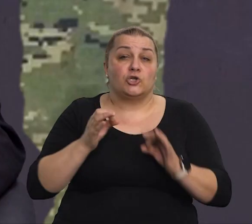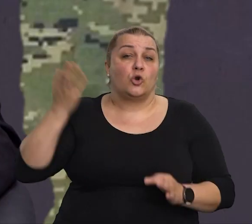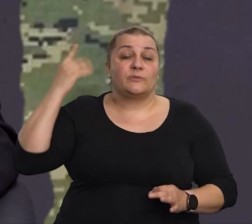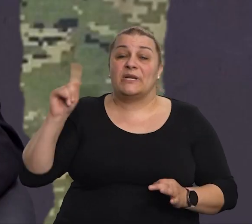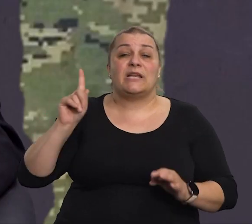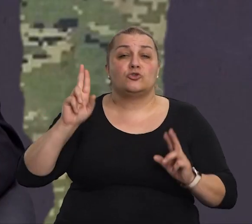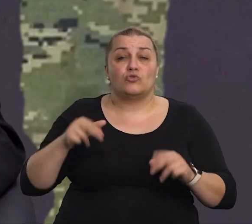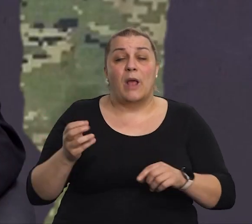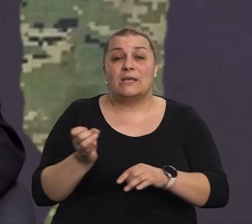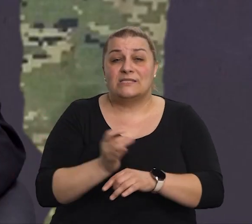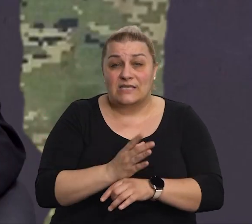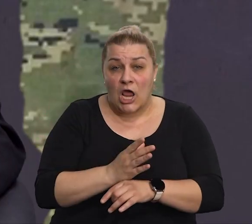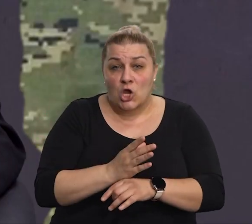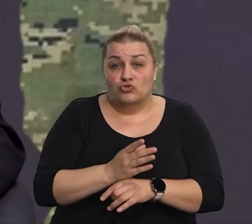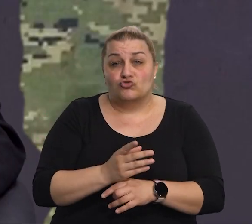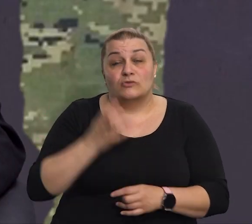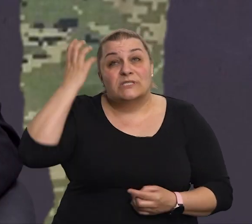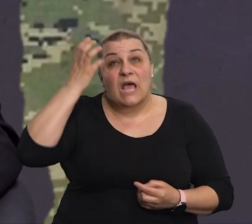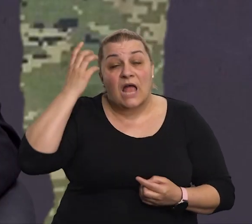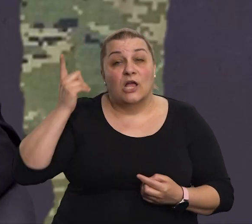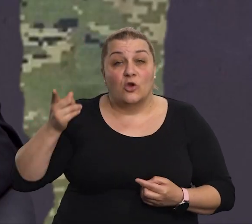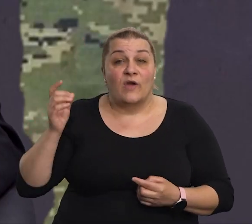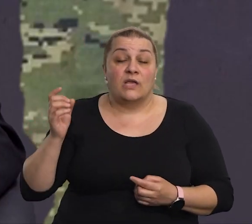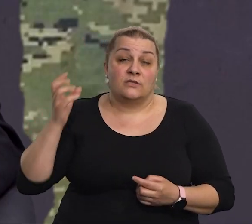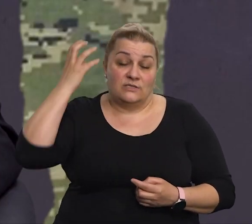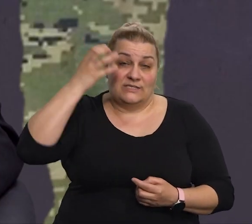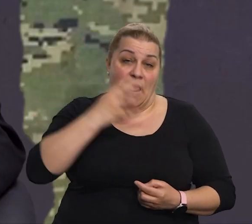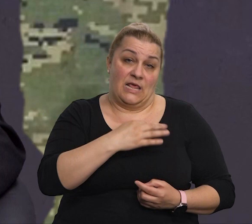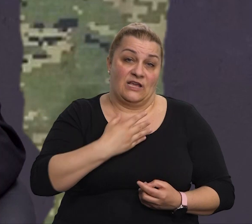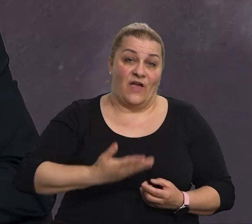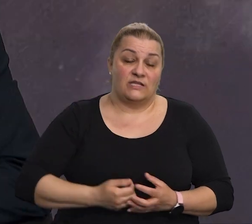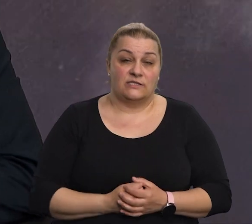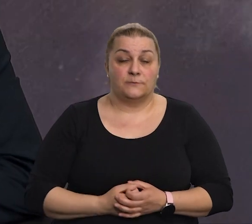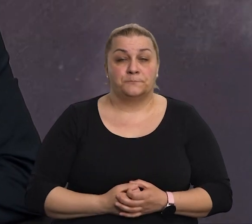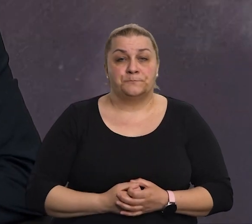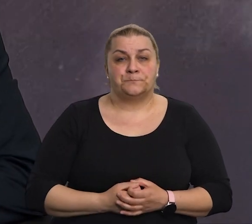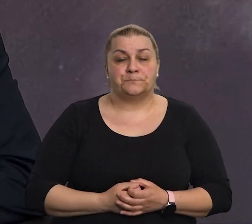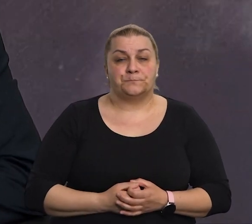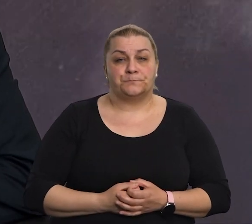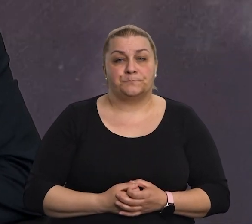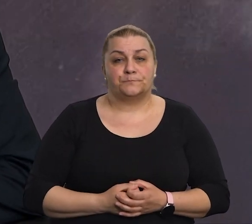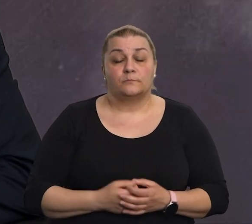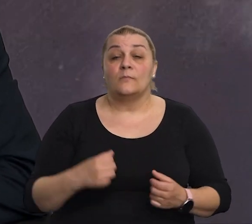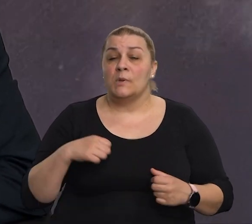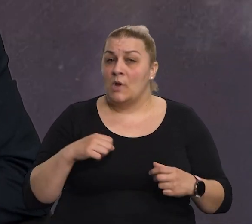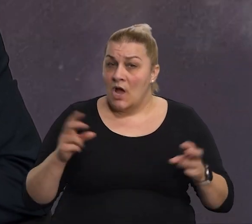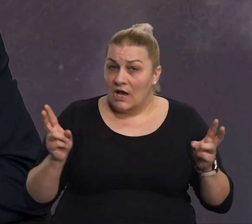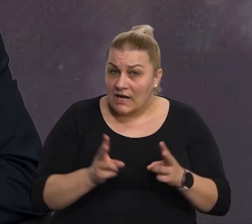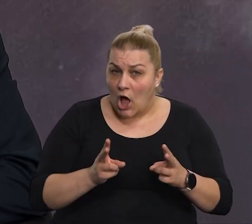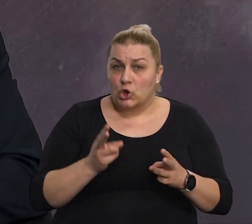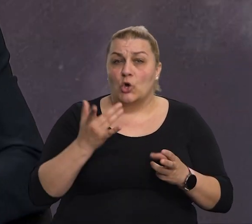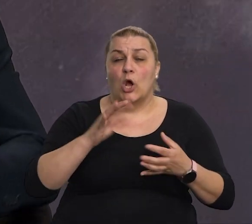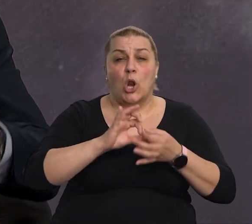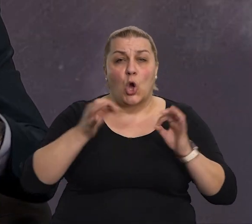imali sveću, ima da dosanjati taj san Hrvatski naroda. Da, ajmo kratko, Pukovan će, evo, u par